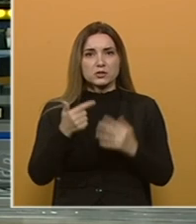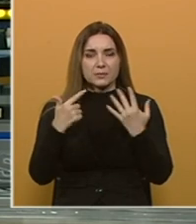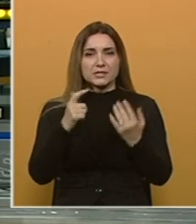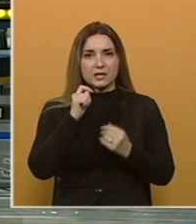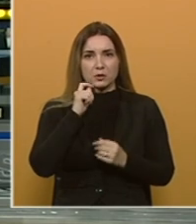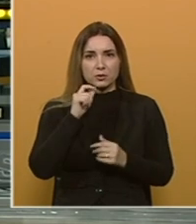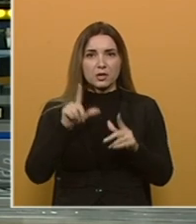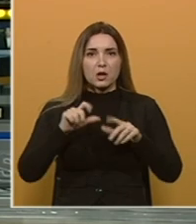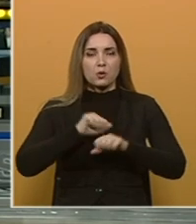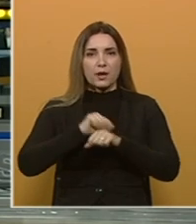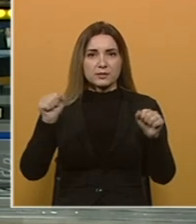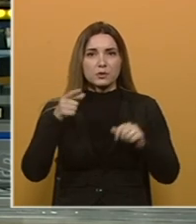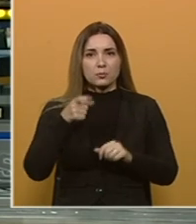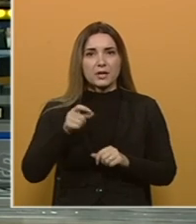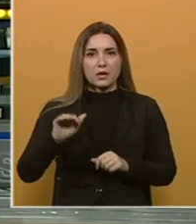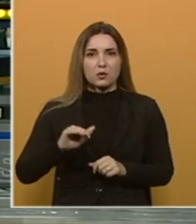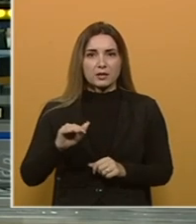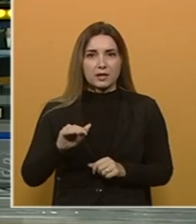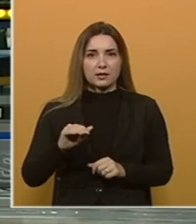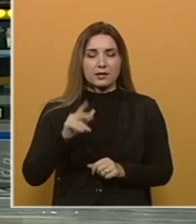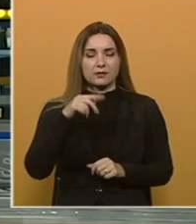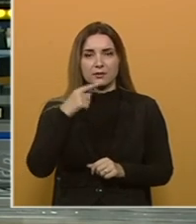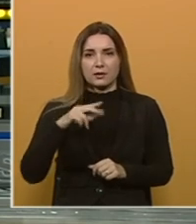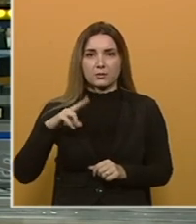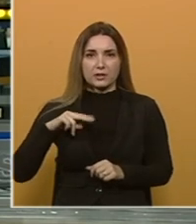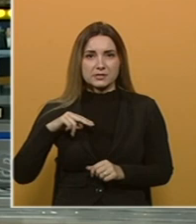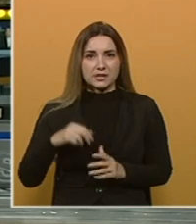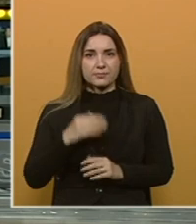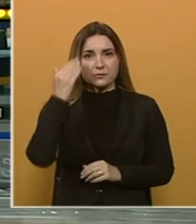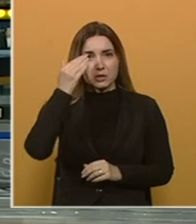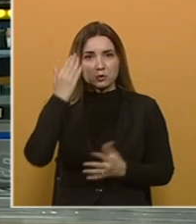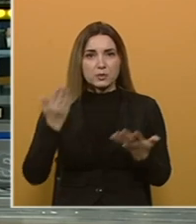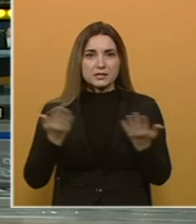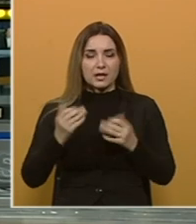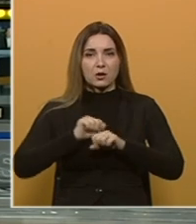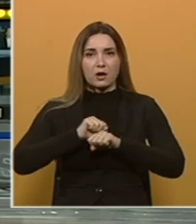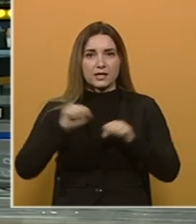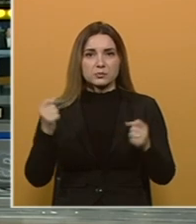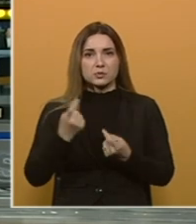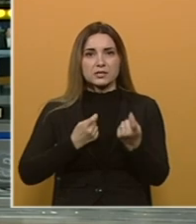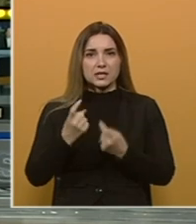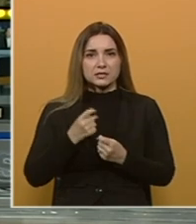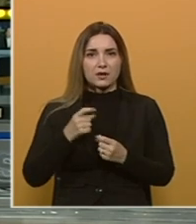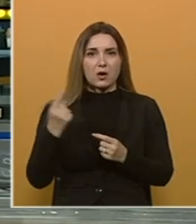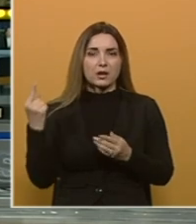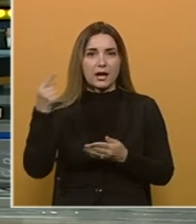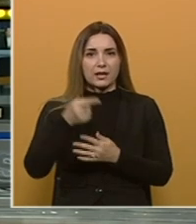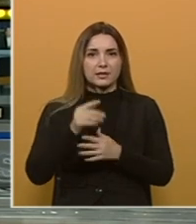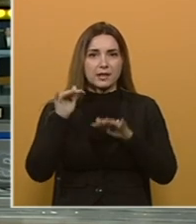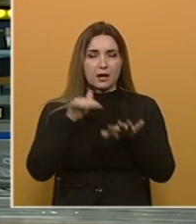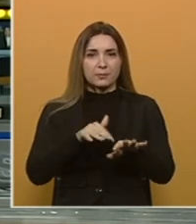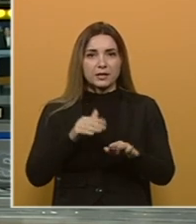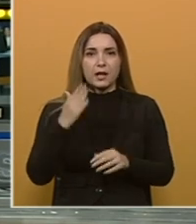ljudi. U eksploziji je ubijeno dijete, priopćila je policija. Sumnja se kako je eksploziju izazvao raketni napad.